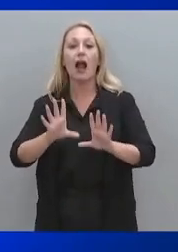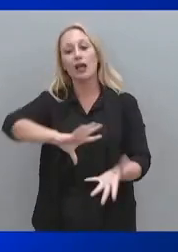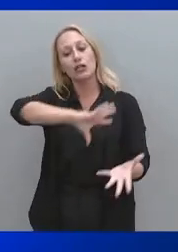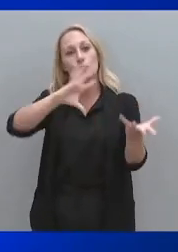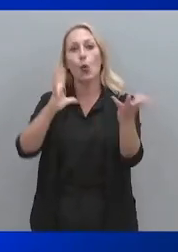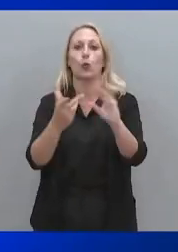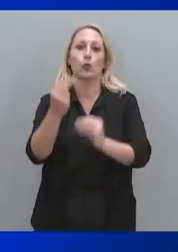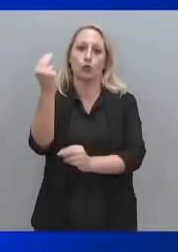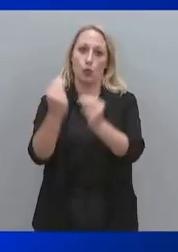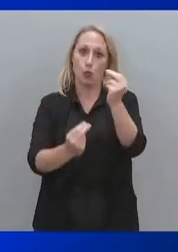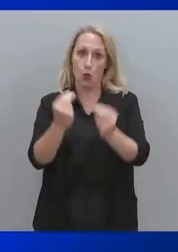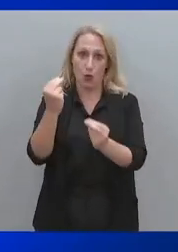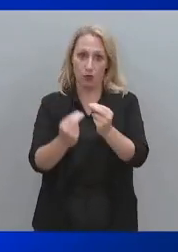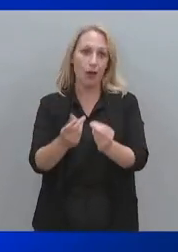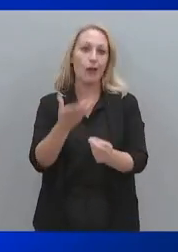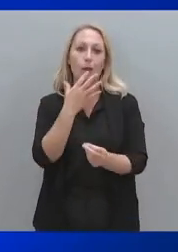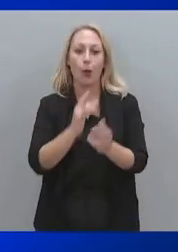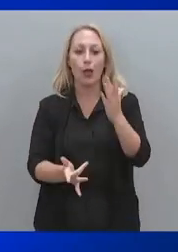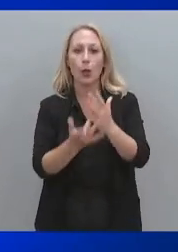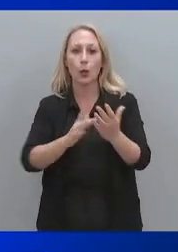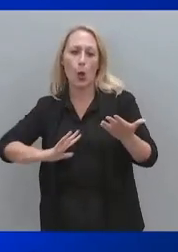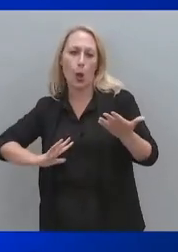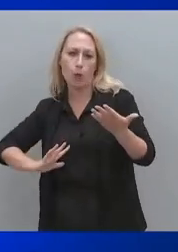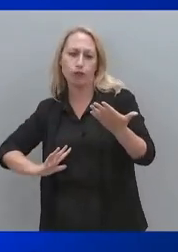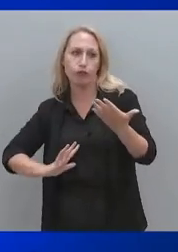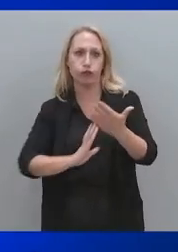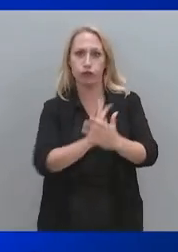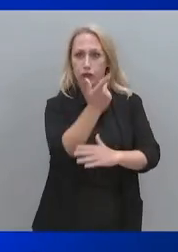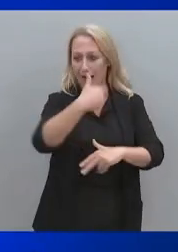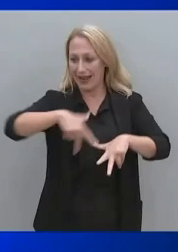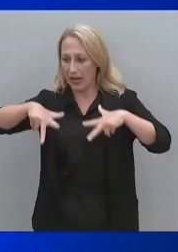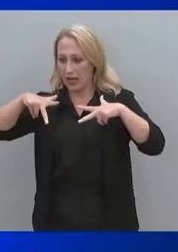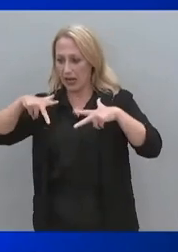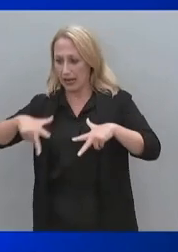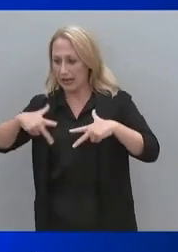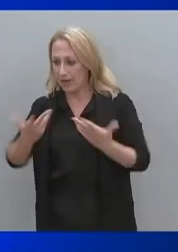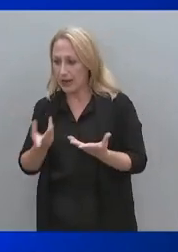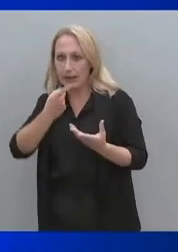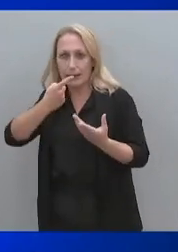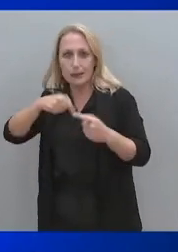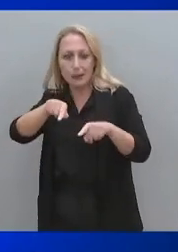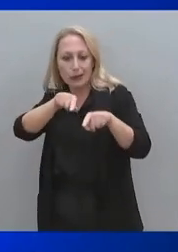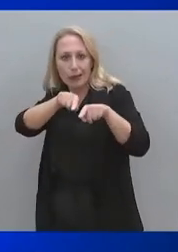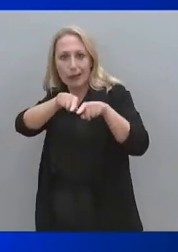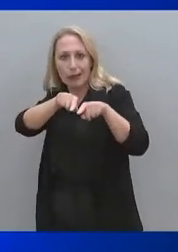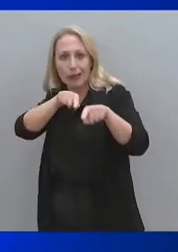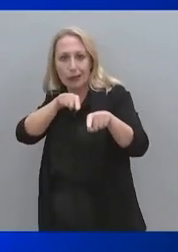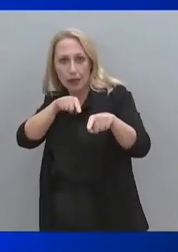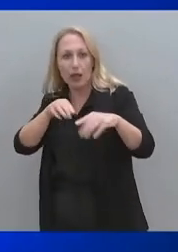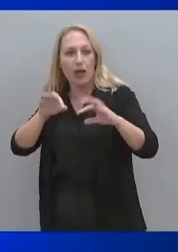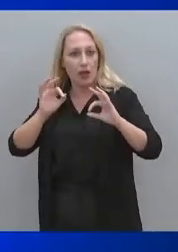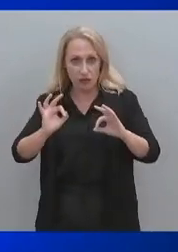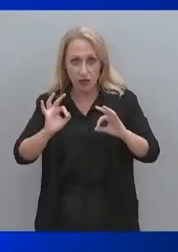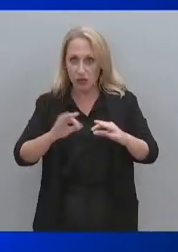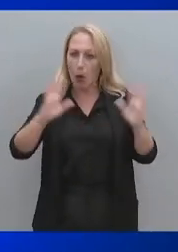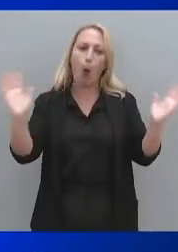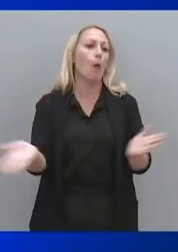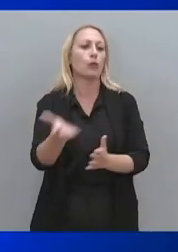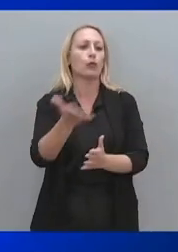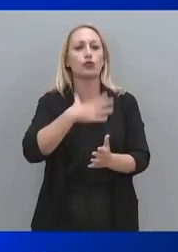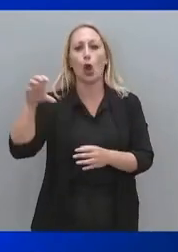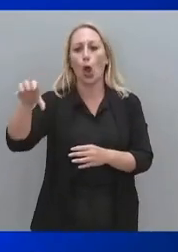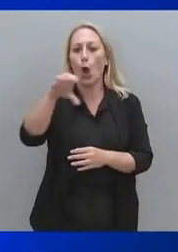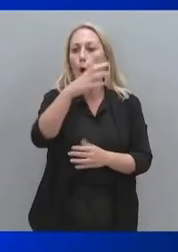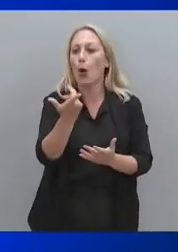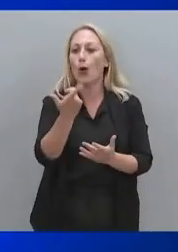τρέχει πολύ πιο γρήγορα από τις κυβερνήσεις. Και ότι τα λογισμικά αυτά είναι διαθέσιμα σε άλλες χώρες, σε